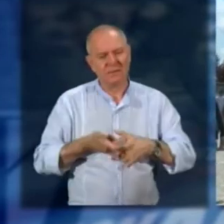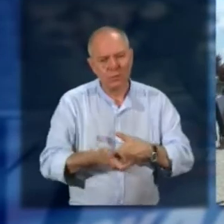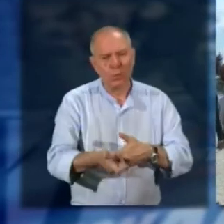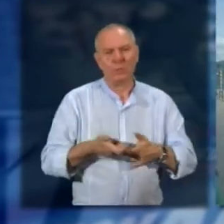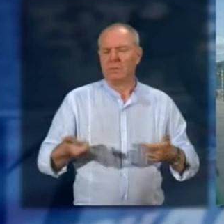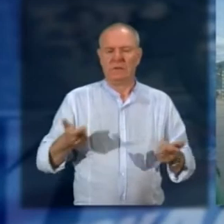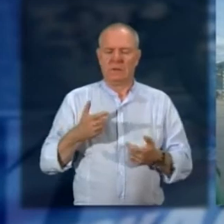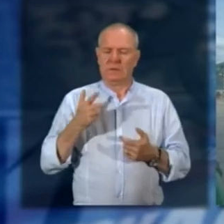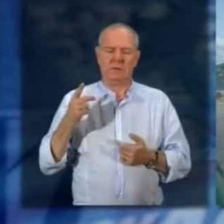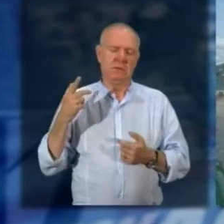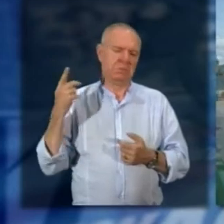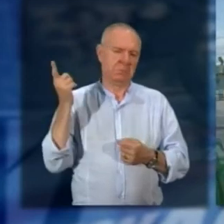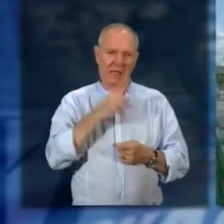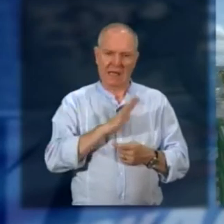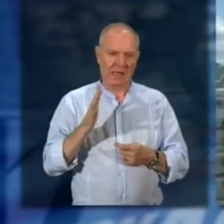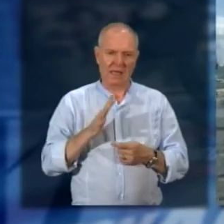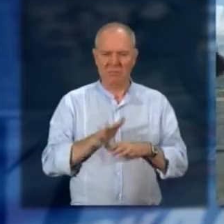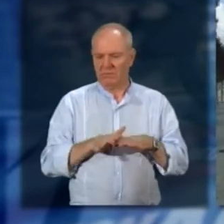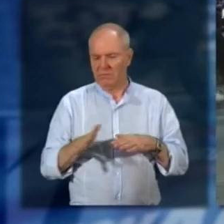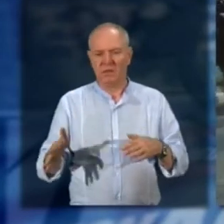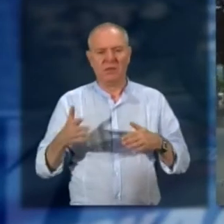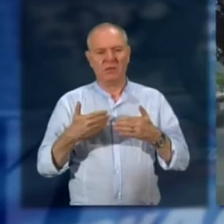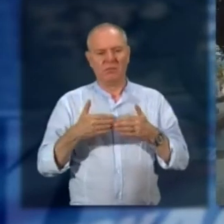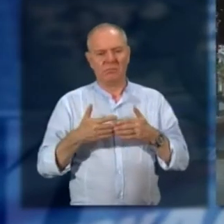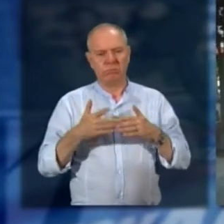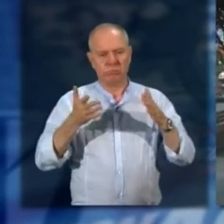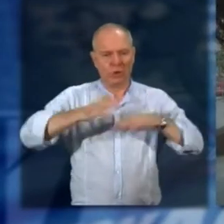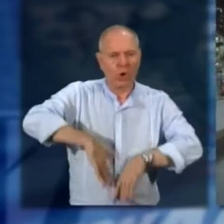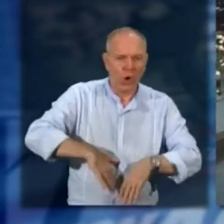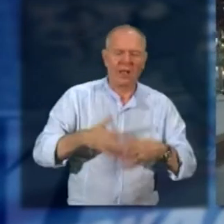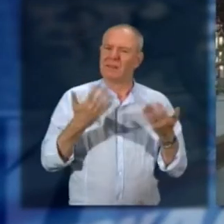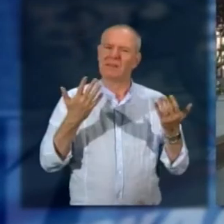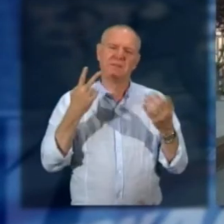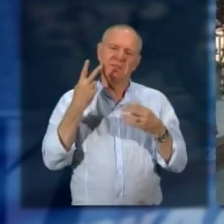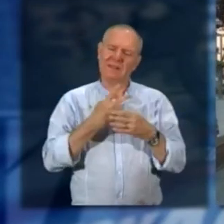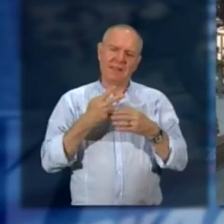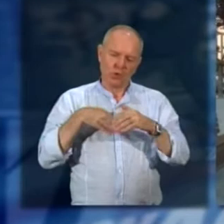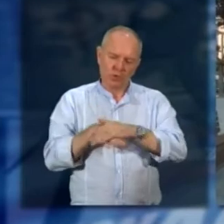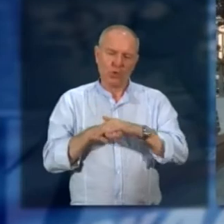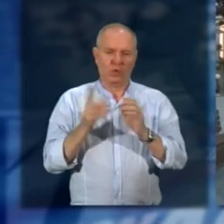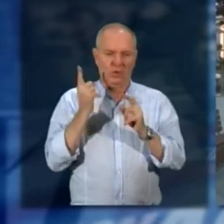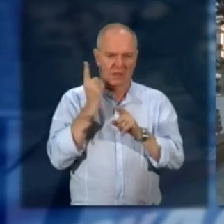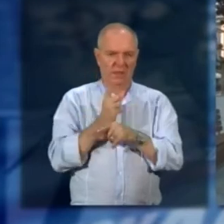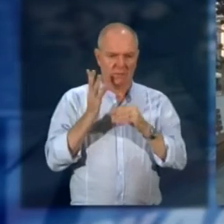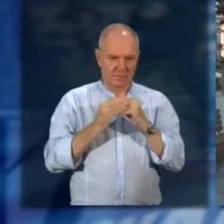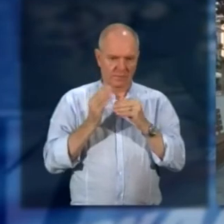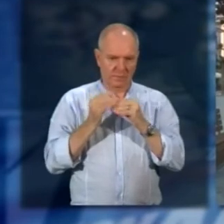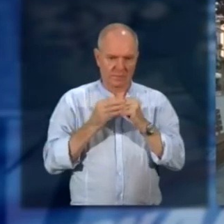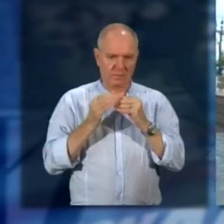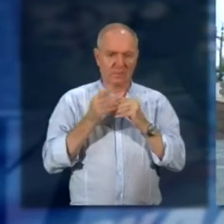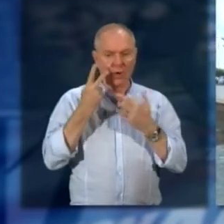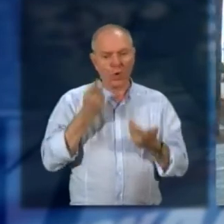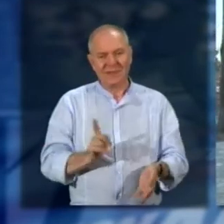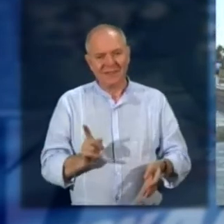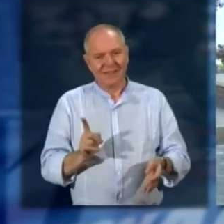lago avevamo cunicoli crollati cioè è stato molto importante rifare soprattutto per la parte che non si